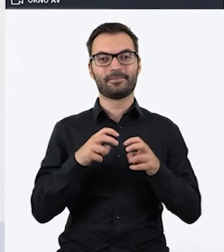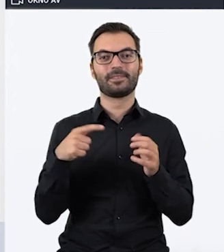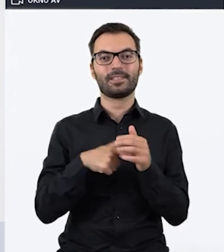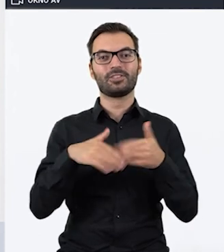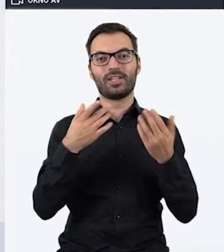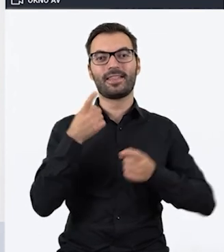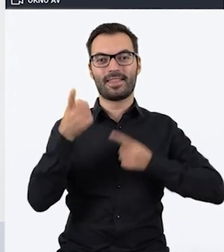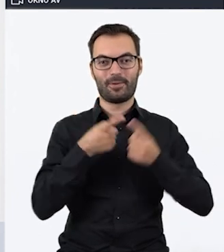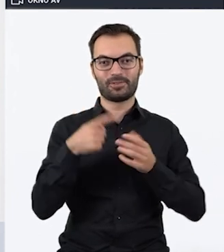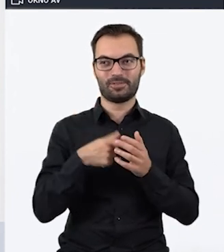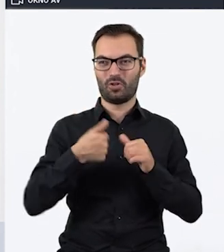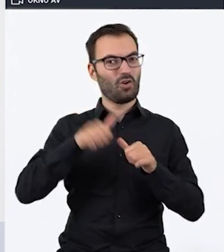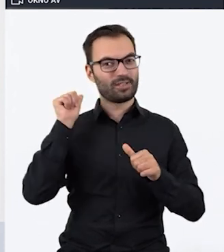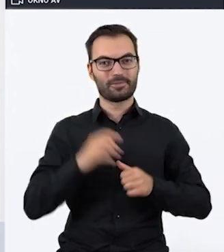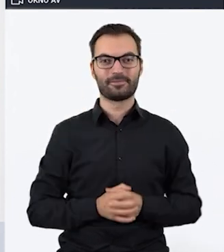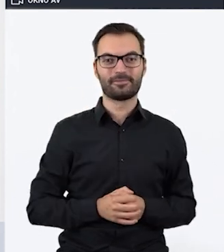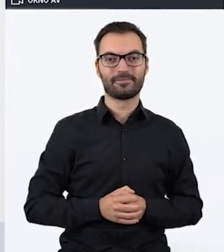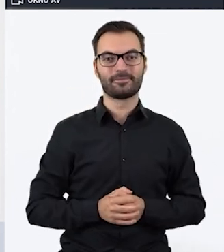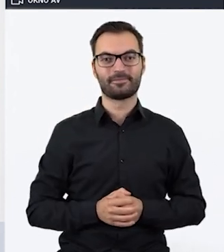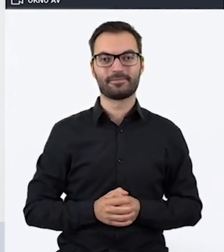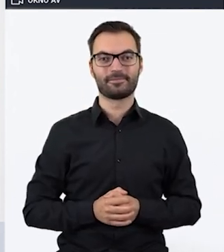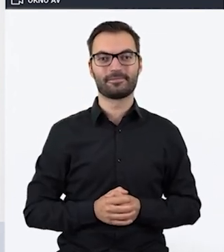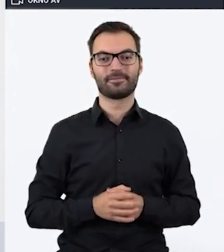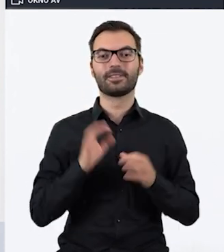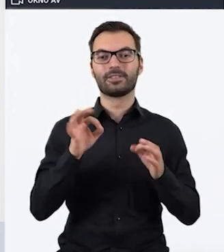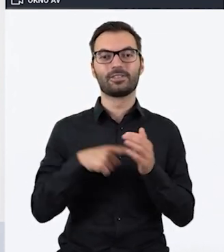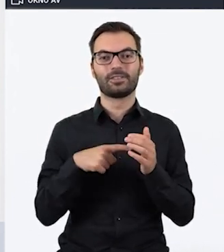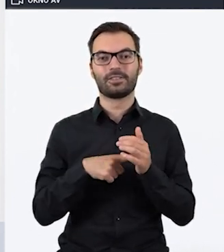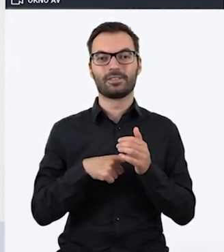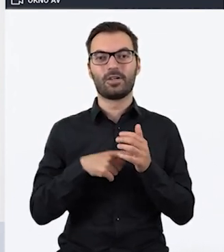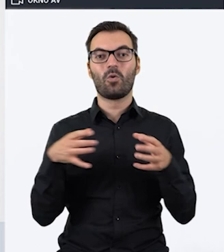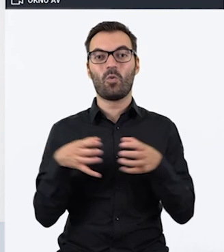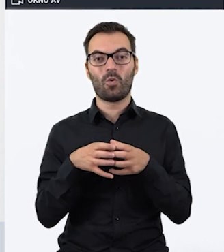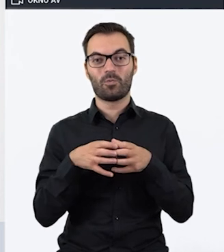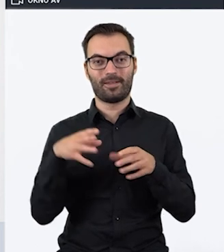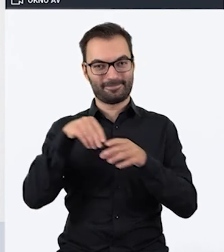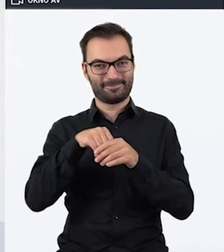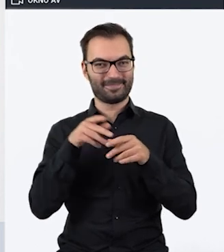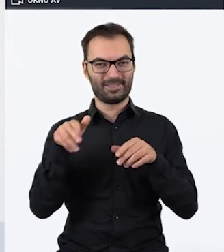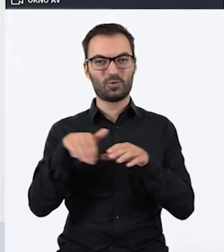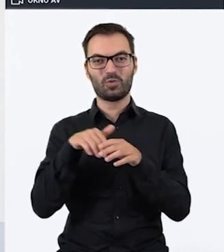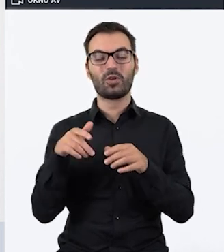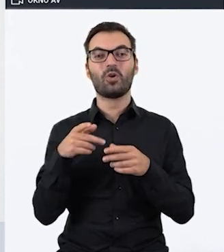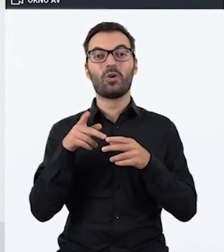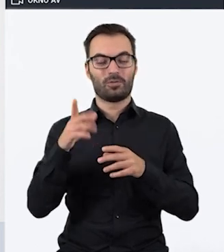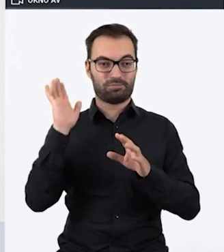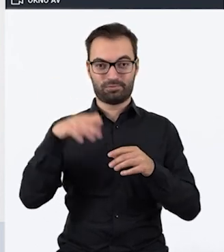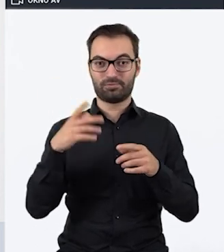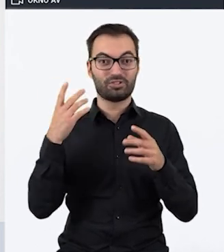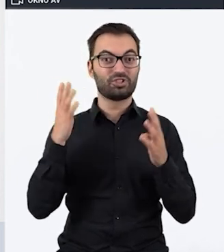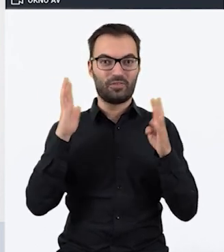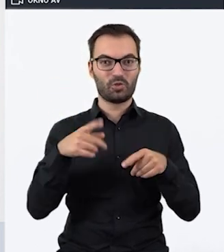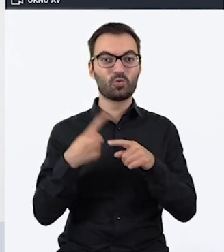Dzień Nauczyciela w ubiegłym roku. Dzisiaj liczba grupowiczów już przekroczyła 9 tysięcy. Jest tam